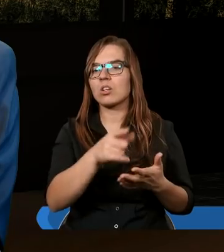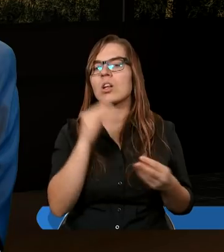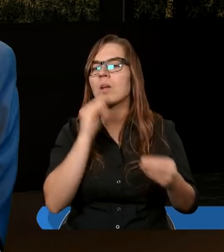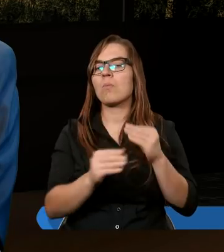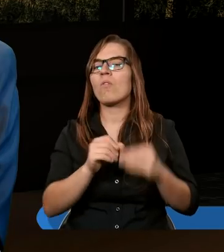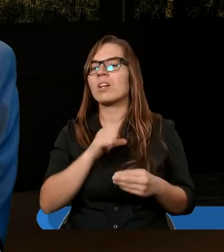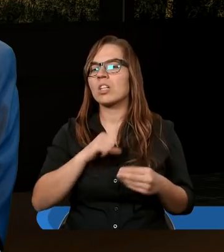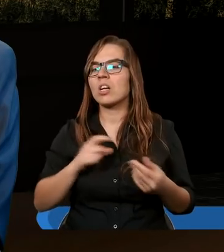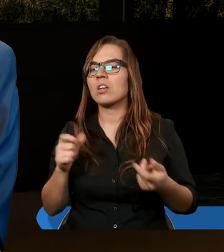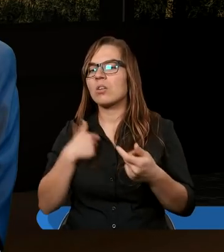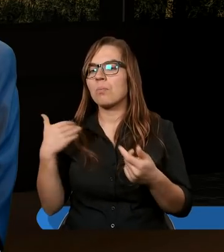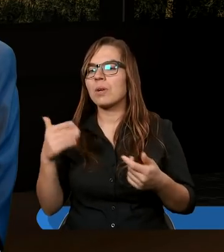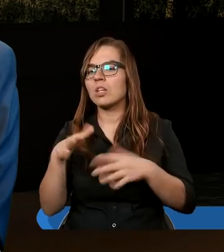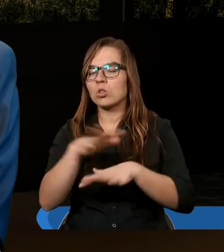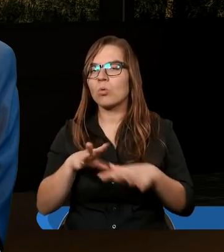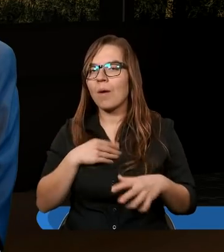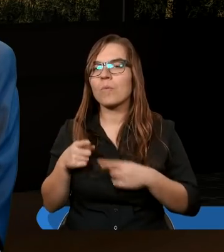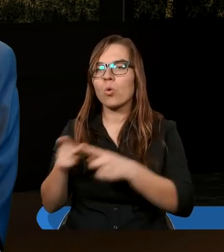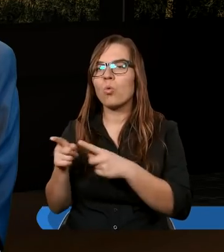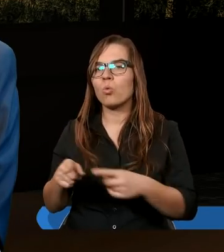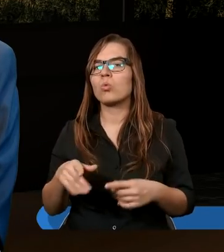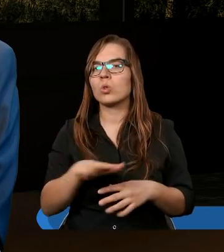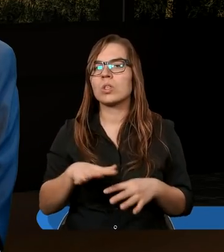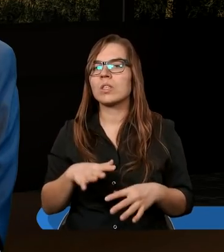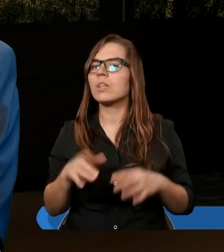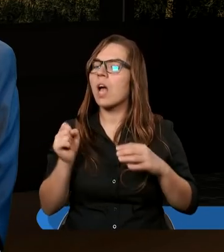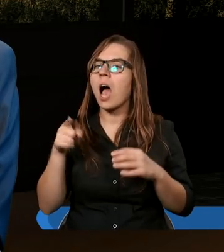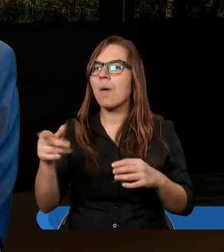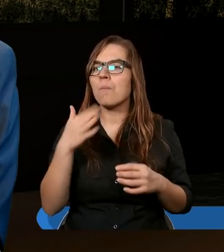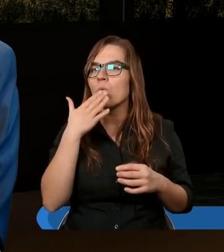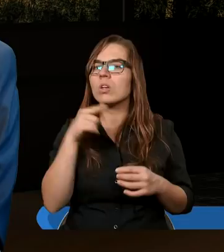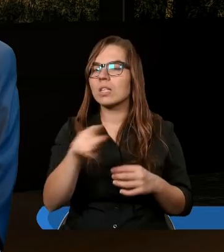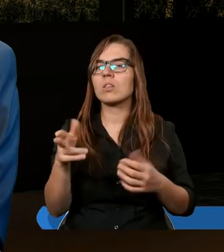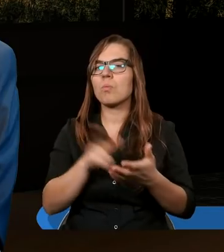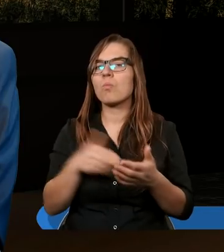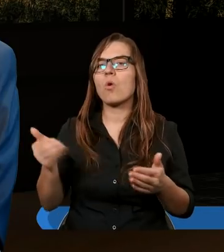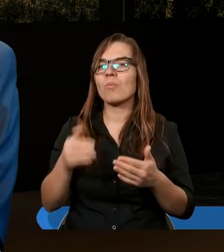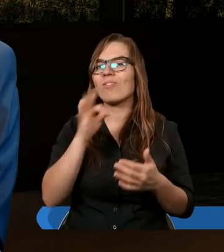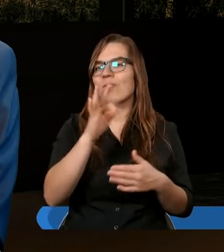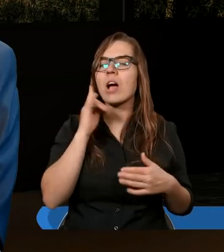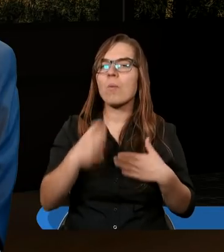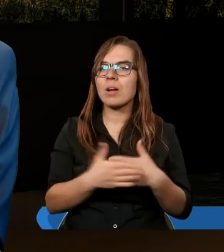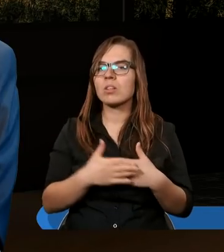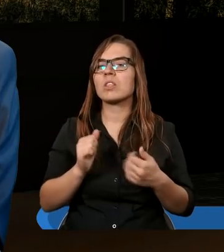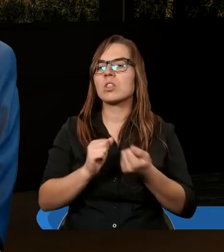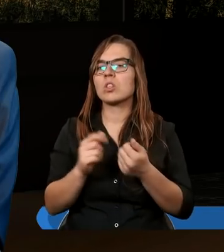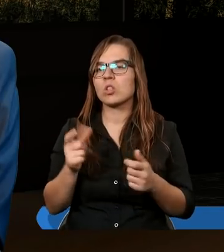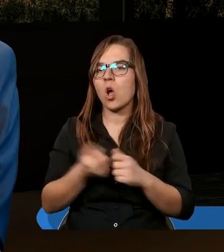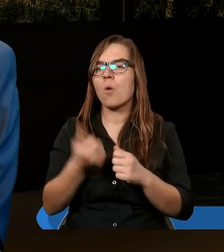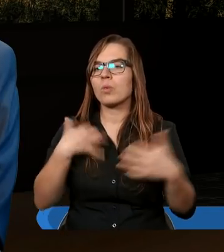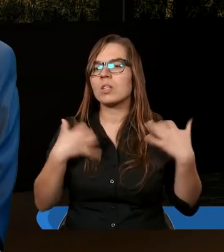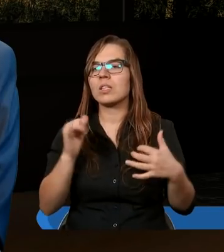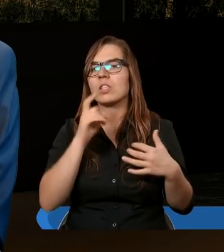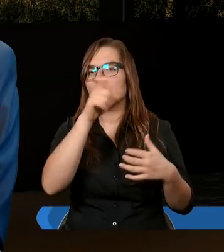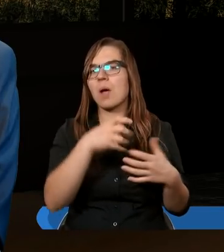zmówiliście się, by kusić Ducha Pańskiego? Oto nogi tych, którzy pogrzebali męża Twego, są u drzwi